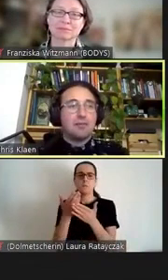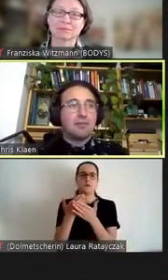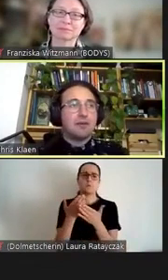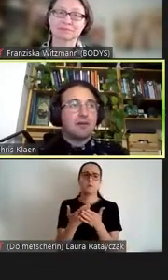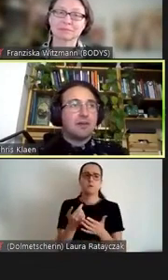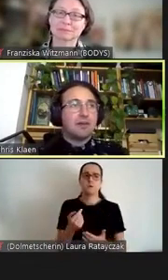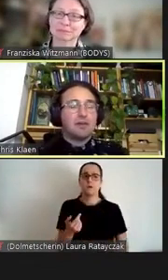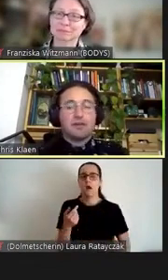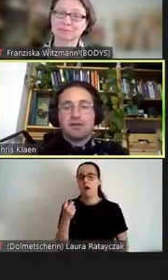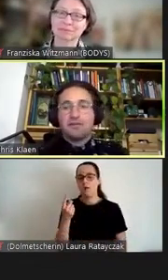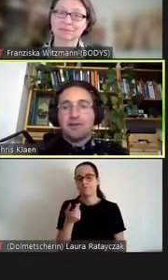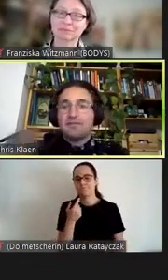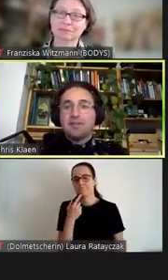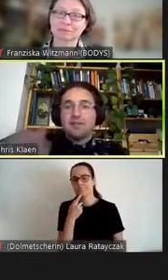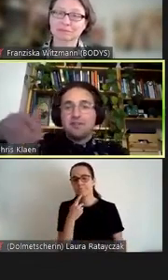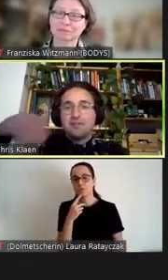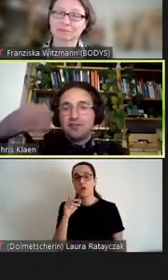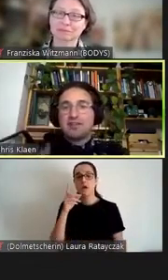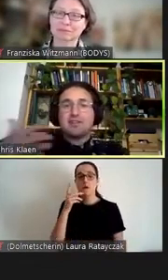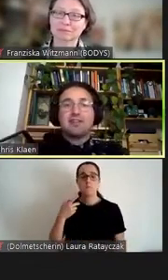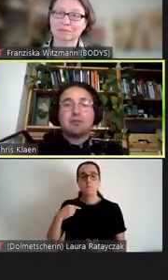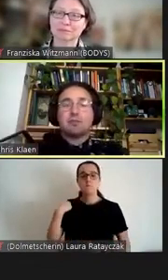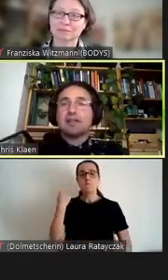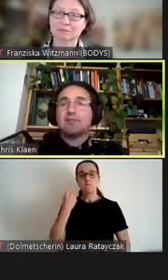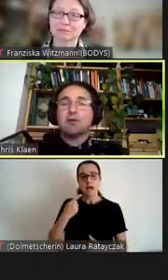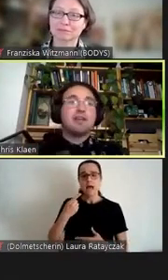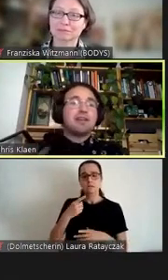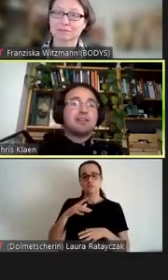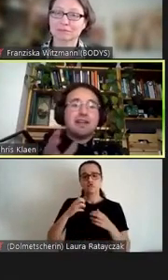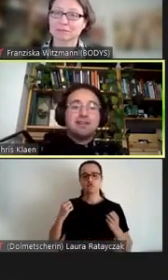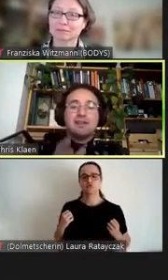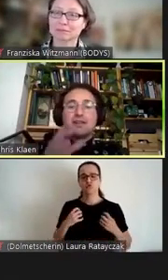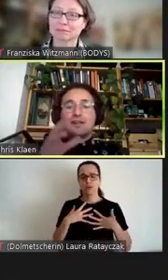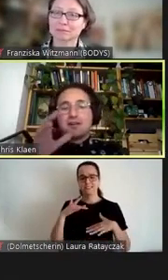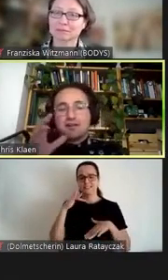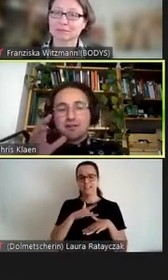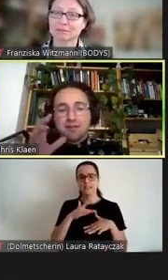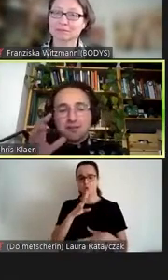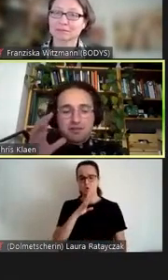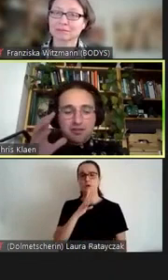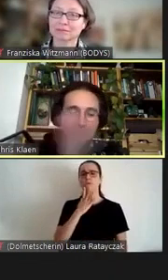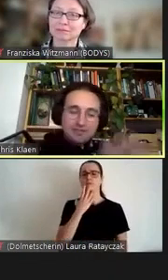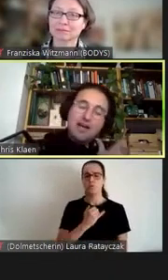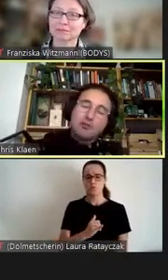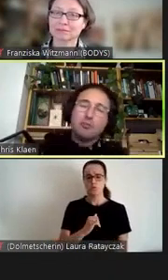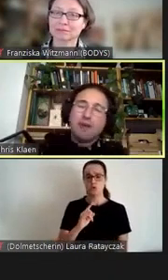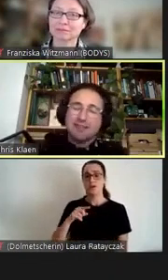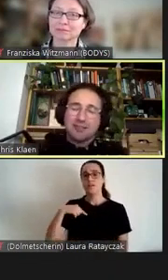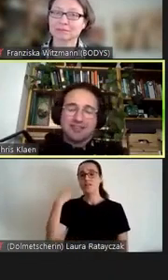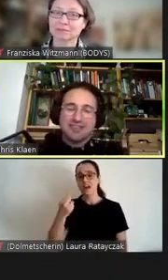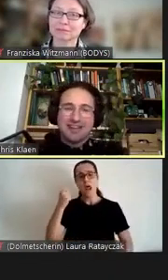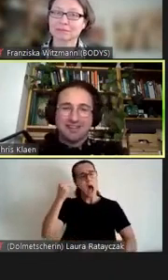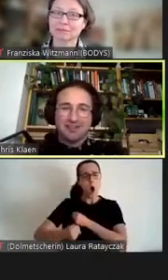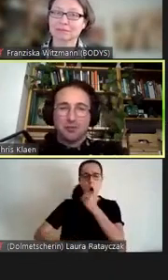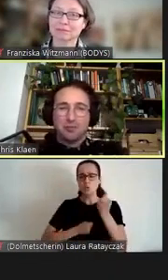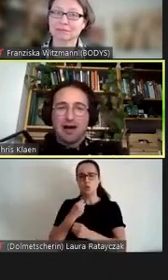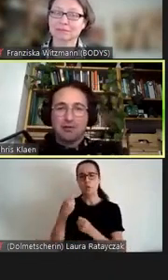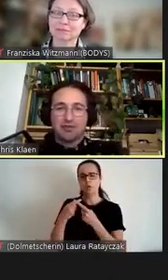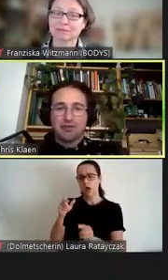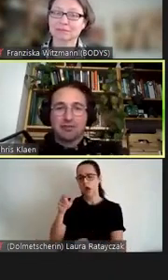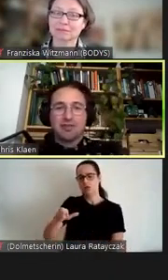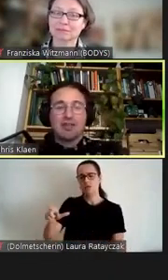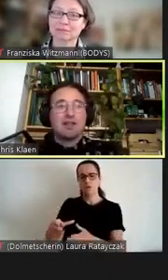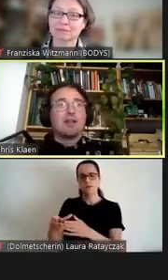gendersensibel sprechen wollen, dann schließen wir automatisch diese anderen